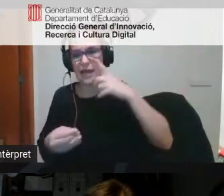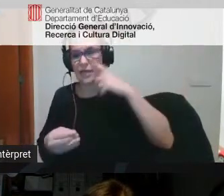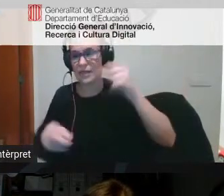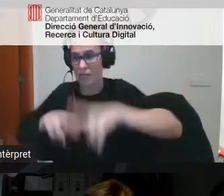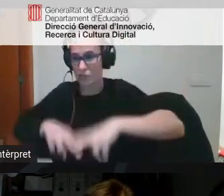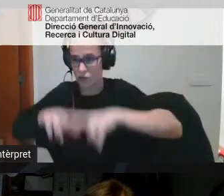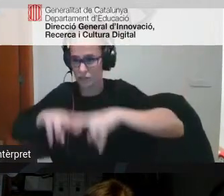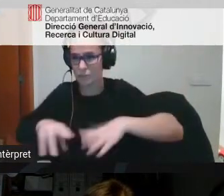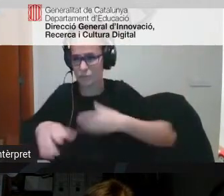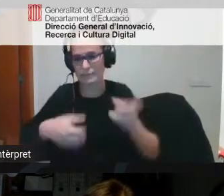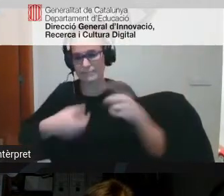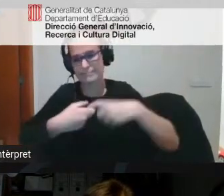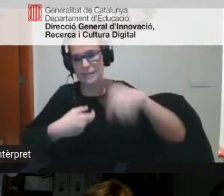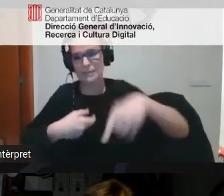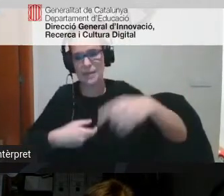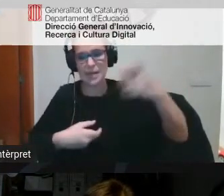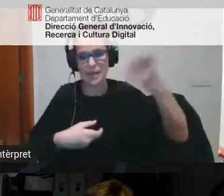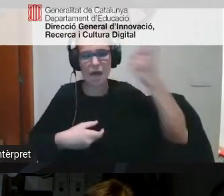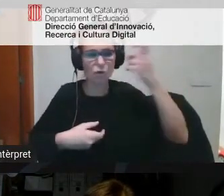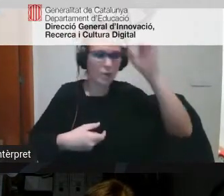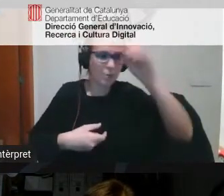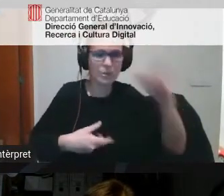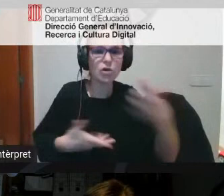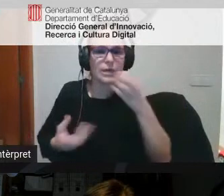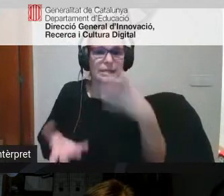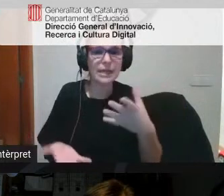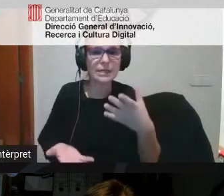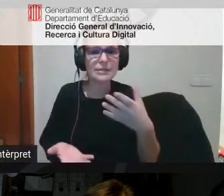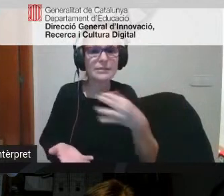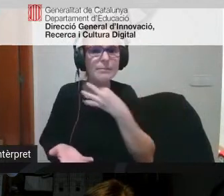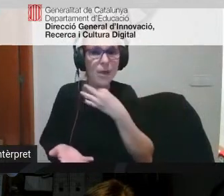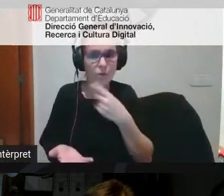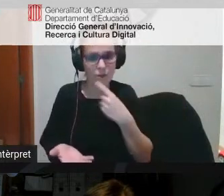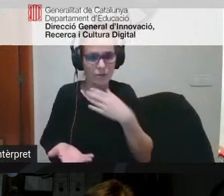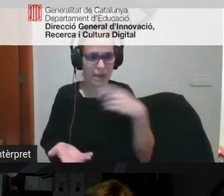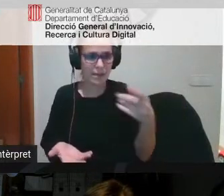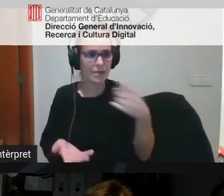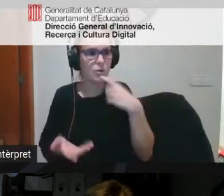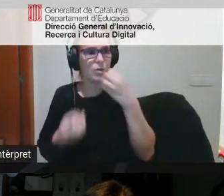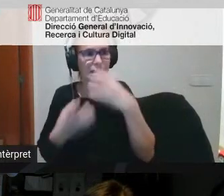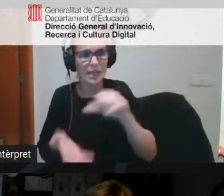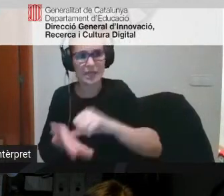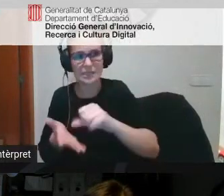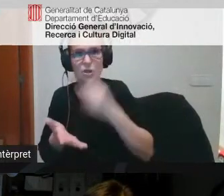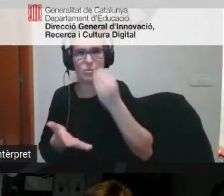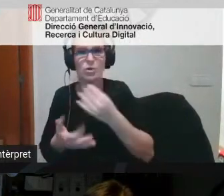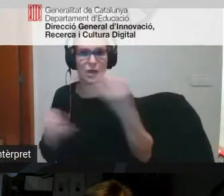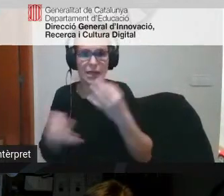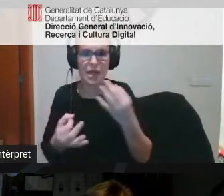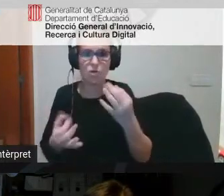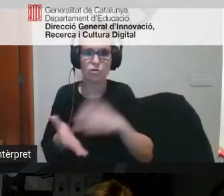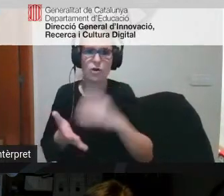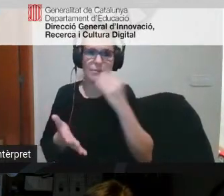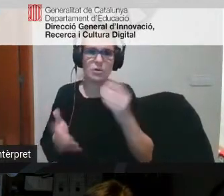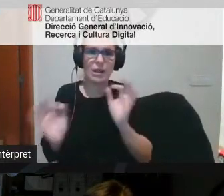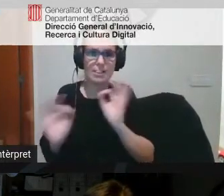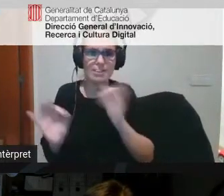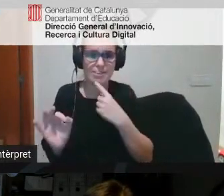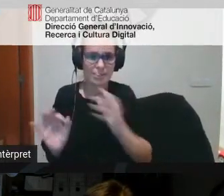heu pogut incorporar aquesta veu de l'alumne si realment l'alumne també diu com està al centre o en què hauria de millorar o en què no hauria de millorar